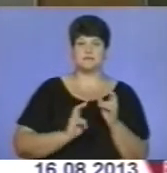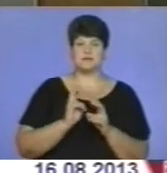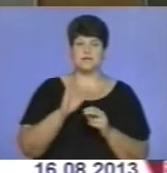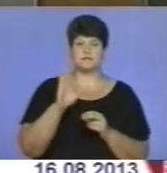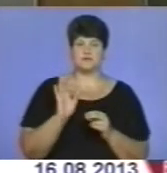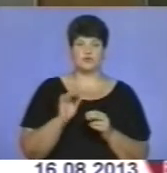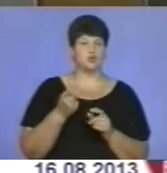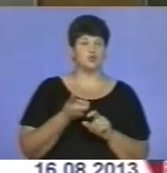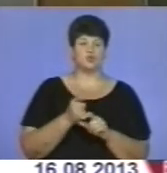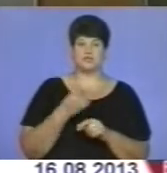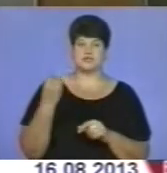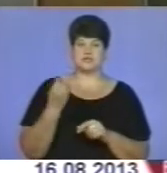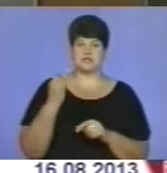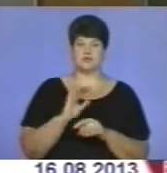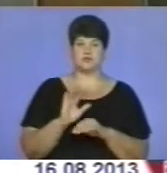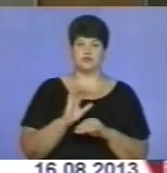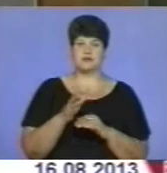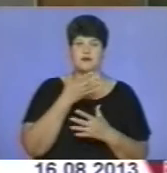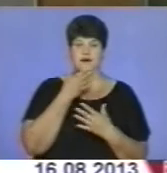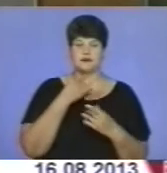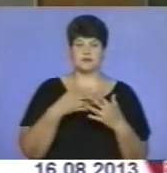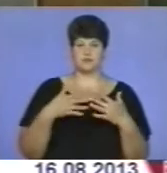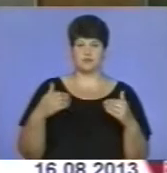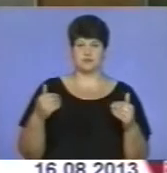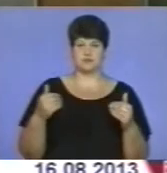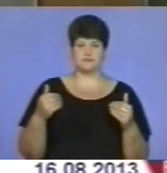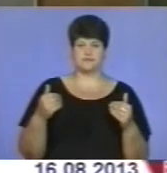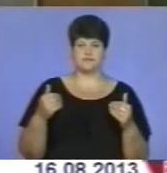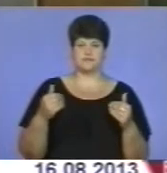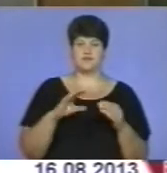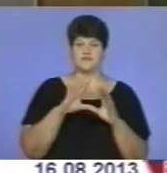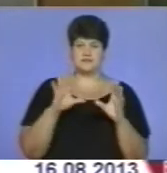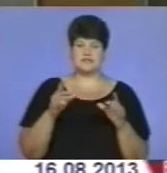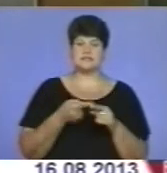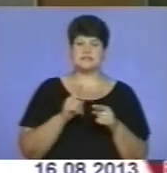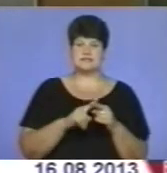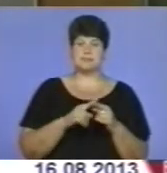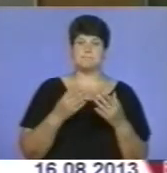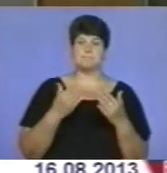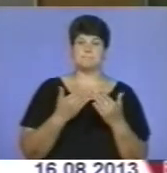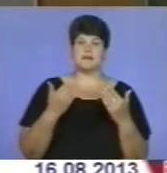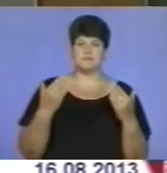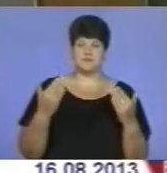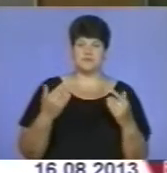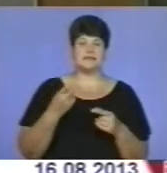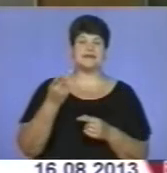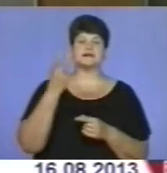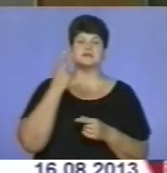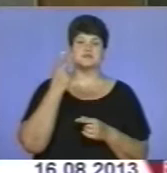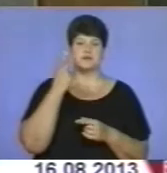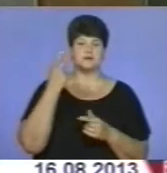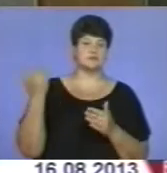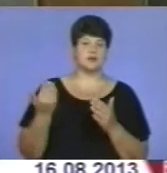Дуже цікаве виробництво і гарна продукція. Це з меблевої галузі. І, як завжди, інновації